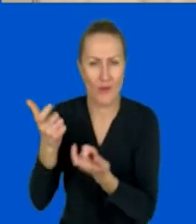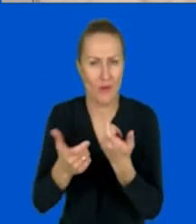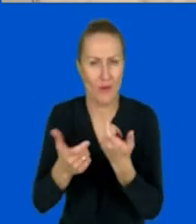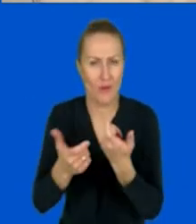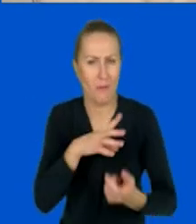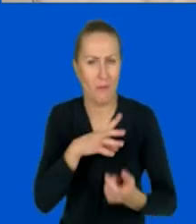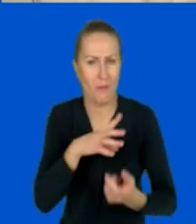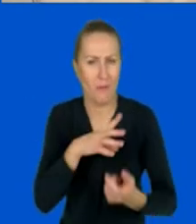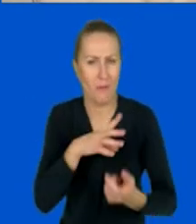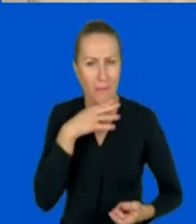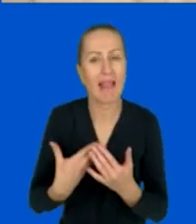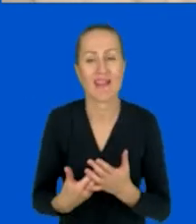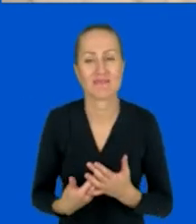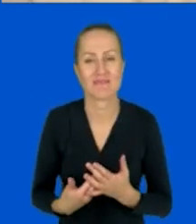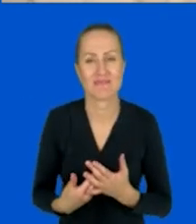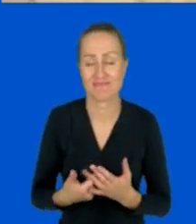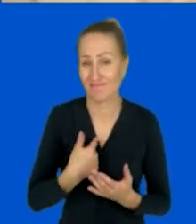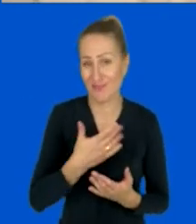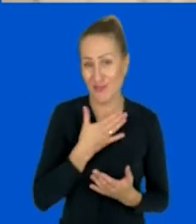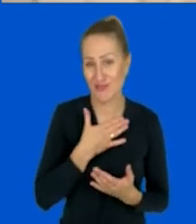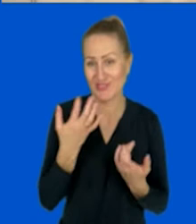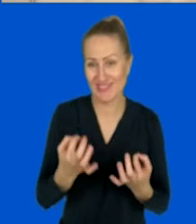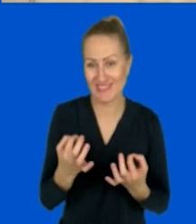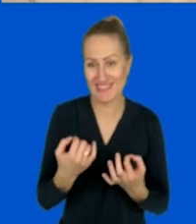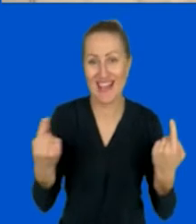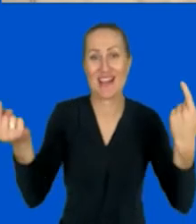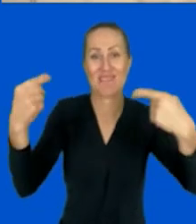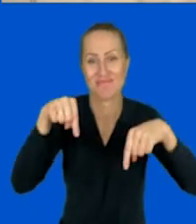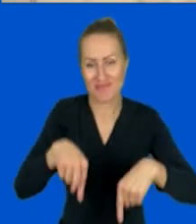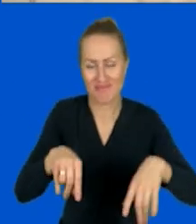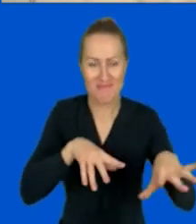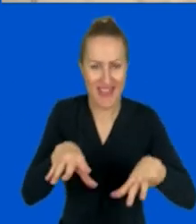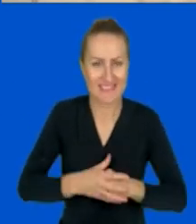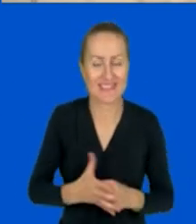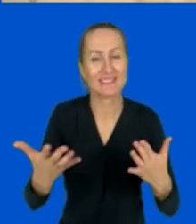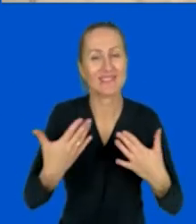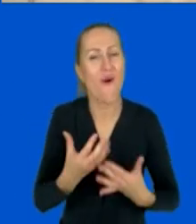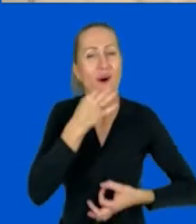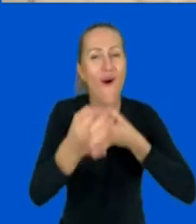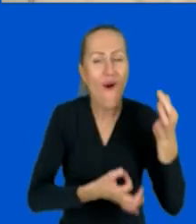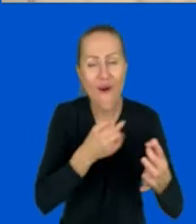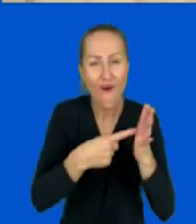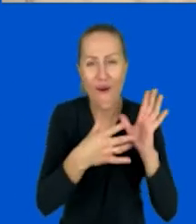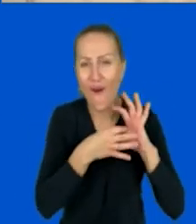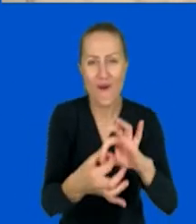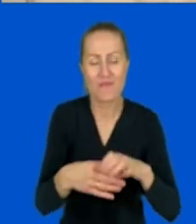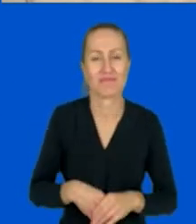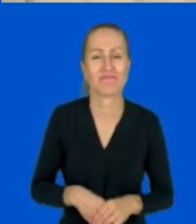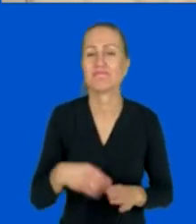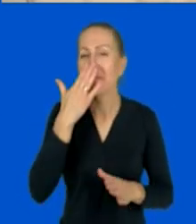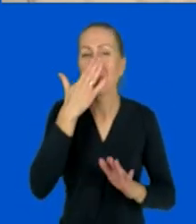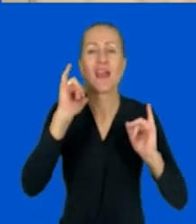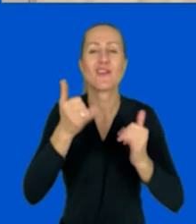moja dzisiaj tutaj wizyta. znaczy chcę opowiedzieć o tym, jak to robić, żeby